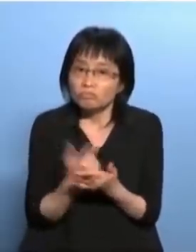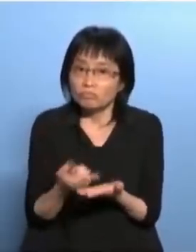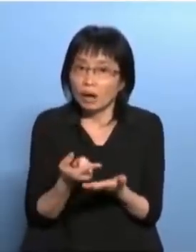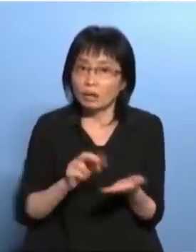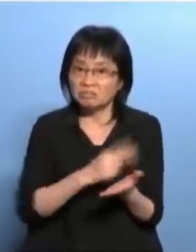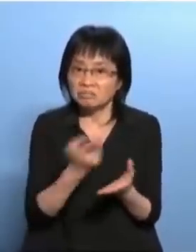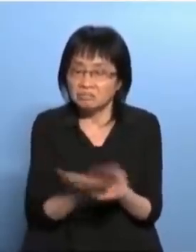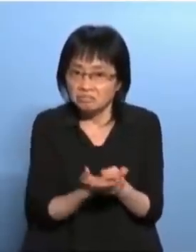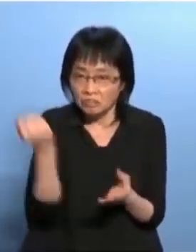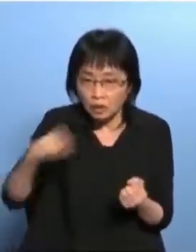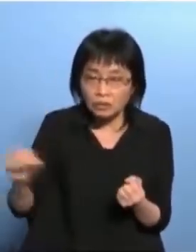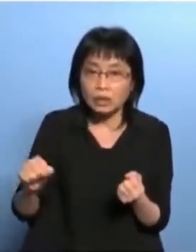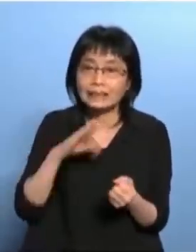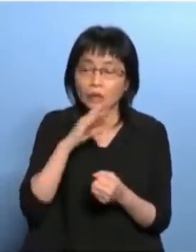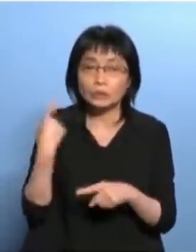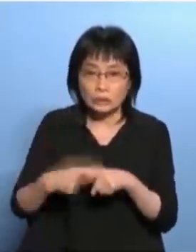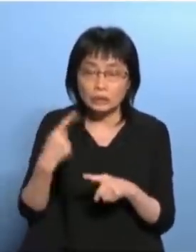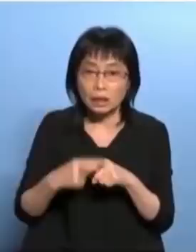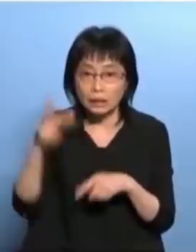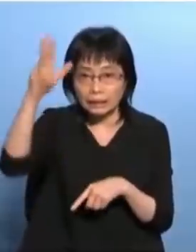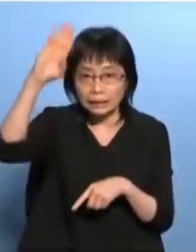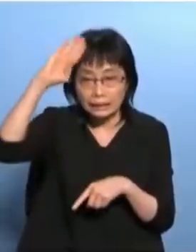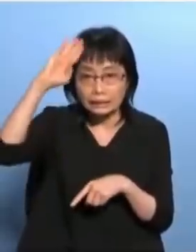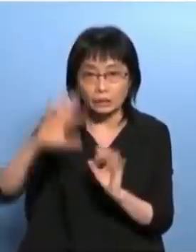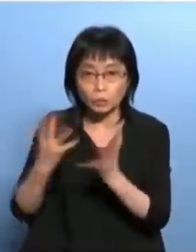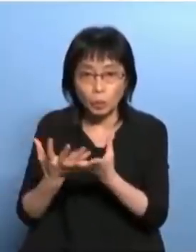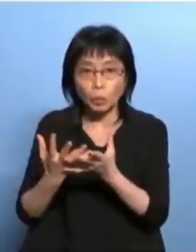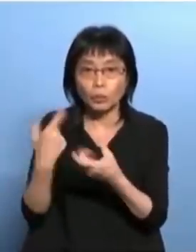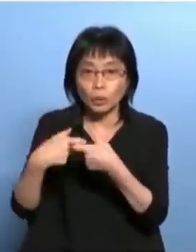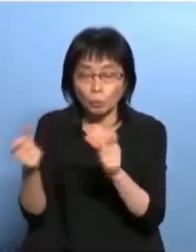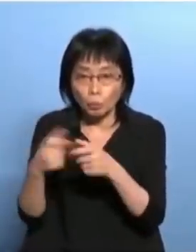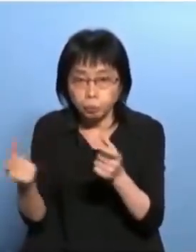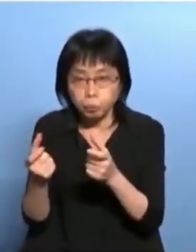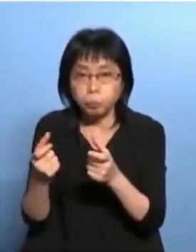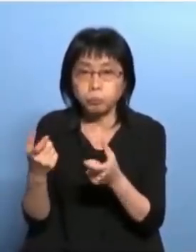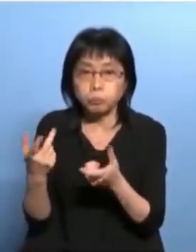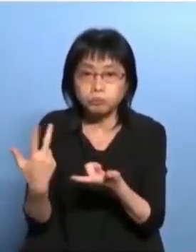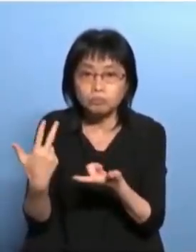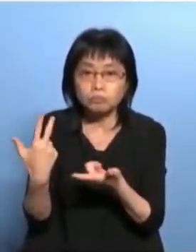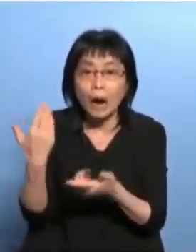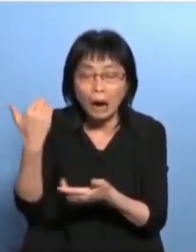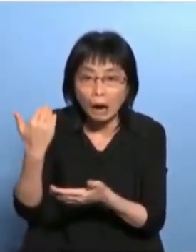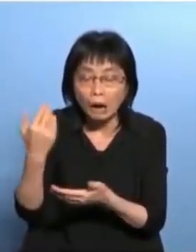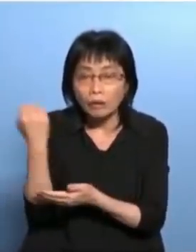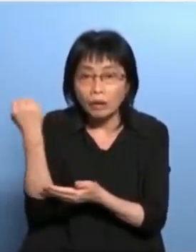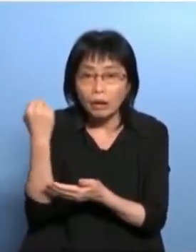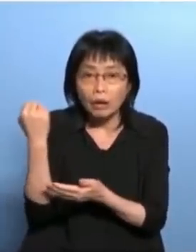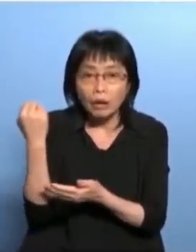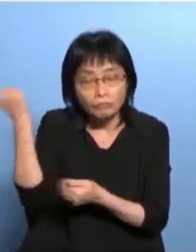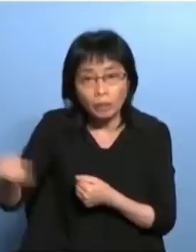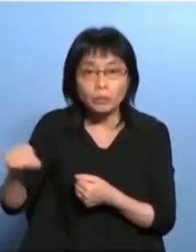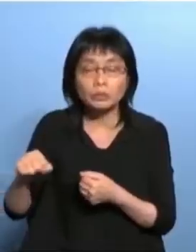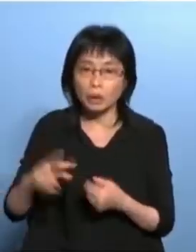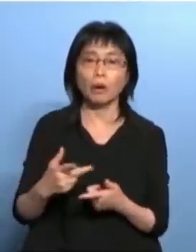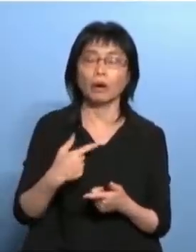本如果他否决了警察这个开支我们还可以因为警察已经变成政治打压工具终成勇是不知所